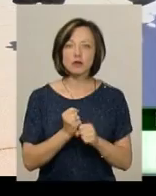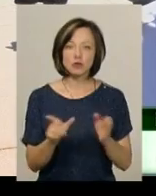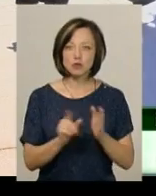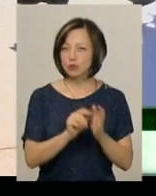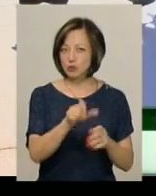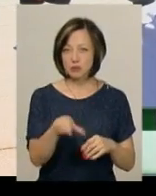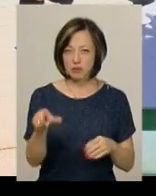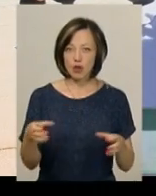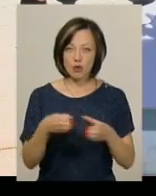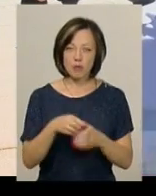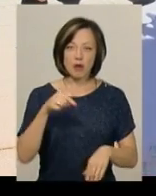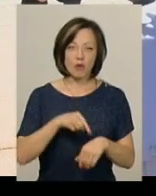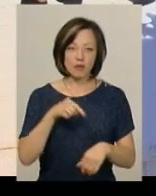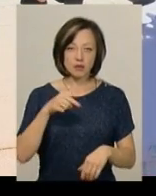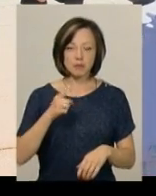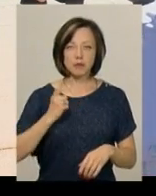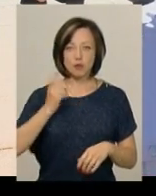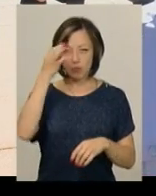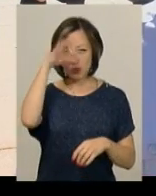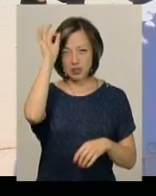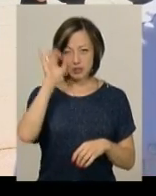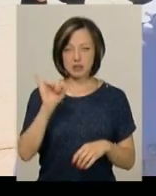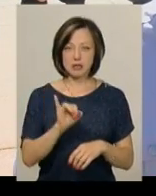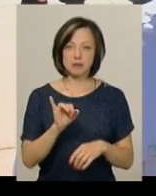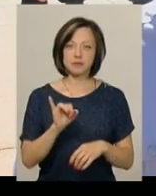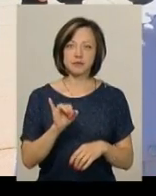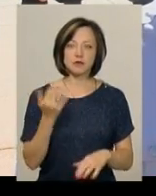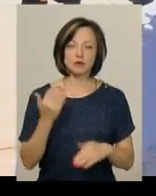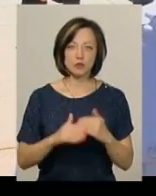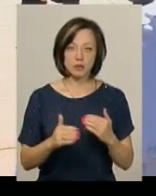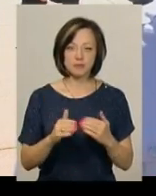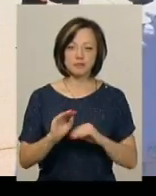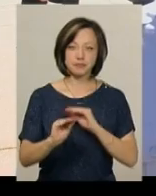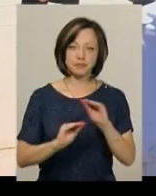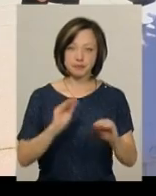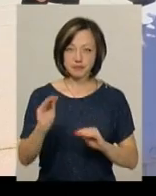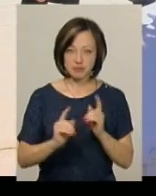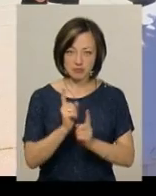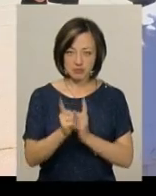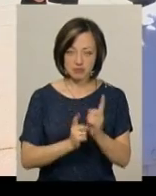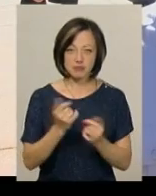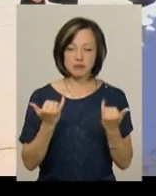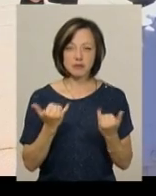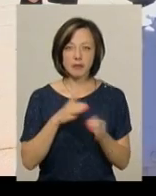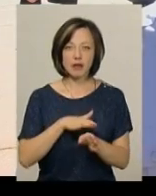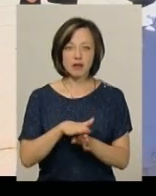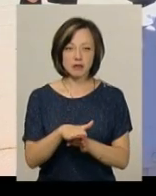це і групи реагування патрульної поліції, і патрульна поліція, вже переобладнані. Зараз відбувається